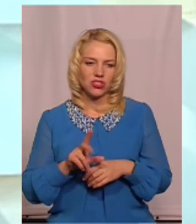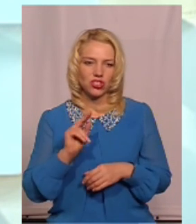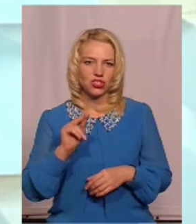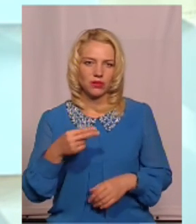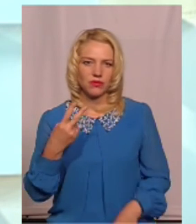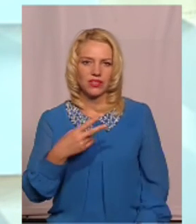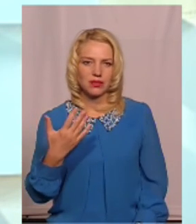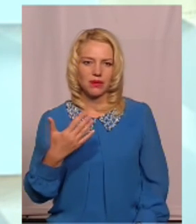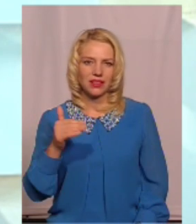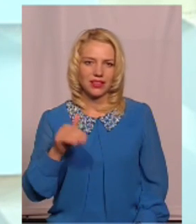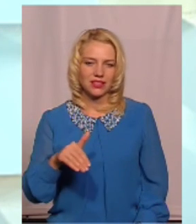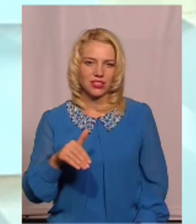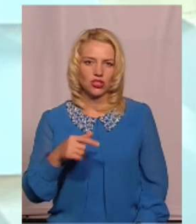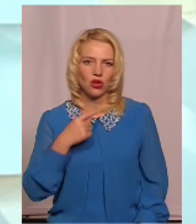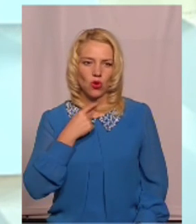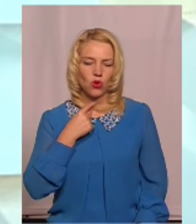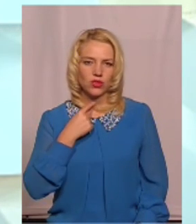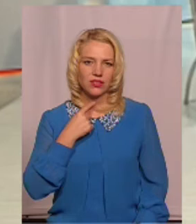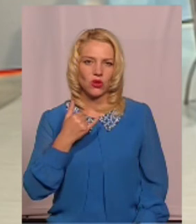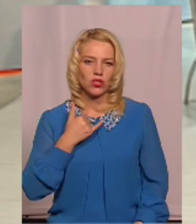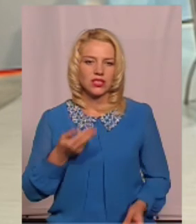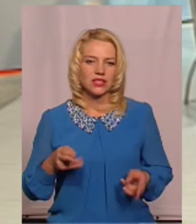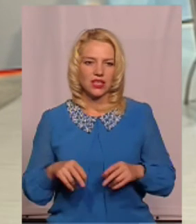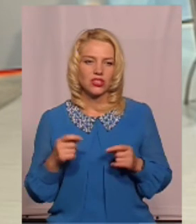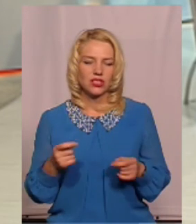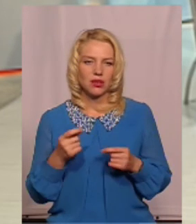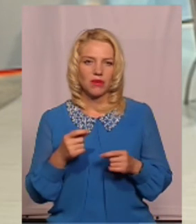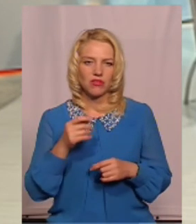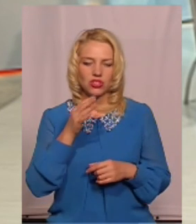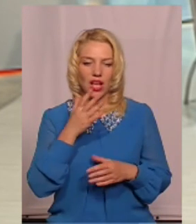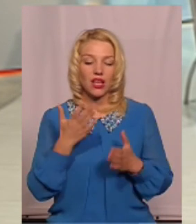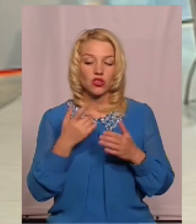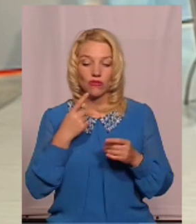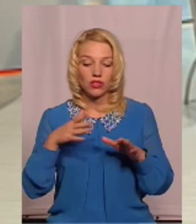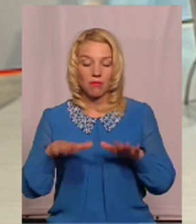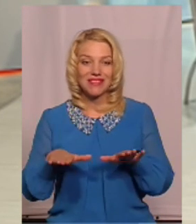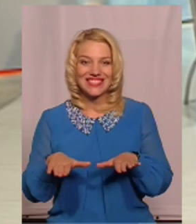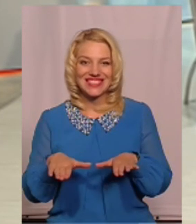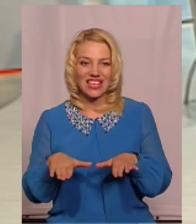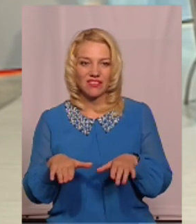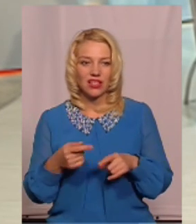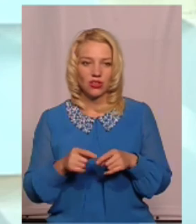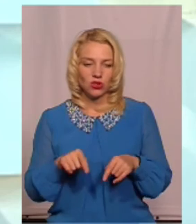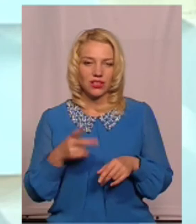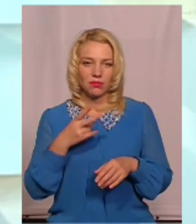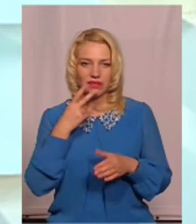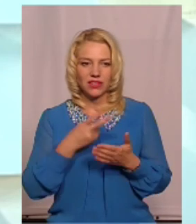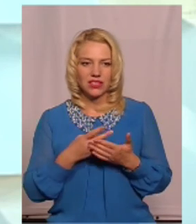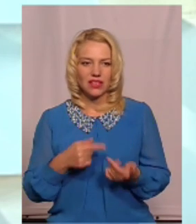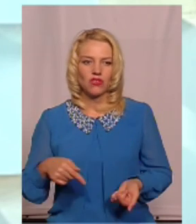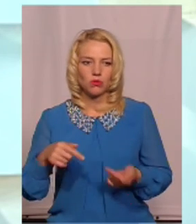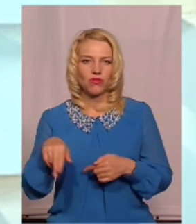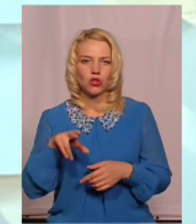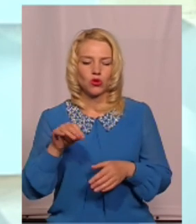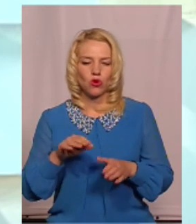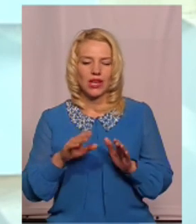25 тисяч голосів. А у нас залишилося мало часу, що говорити про місцеві петиції. А якщо про місцеві, то тут треба дивитися відповідно